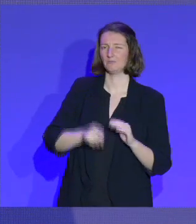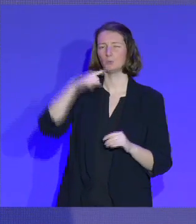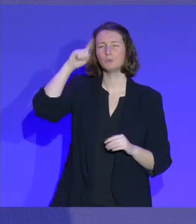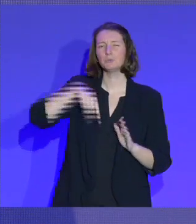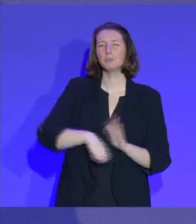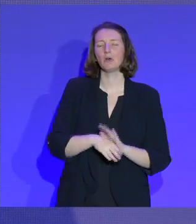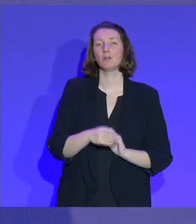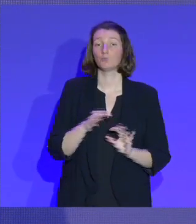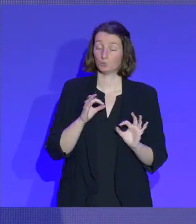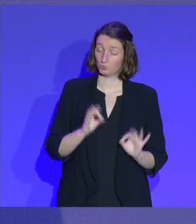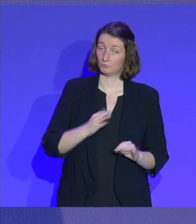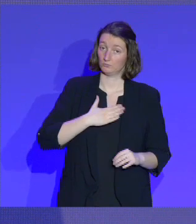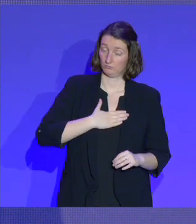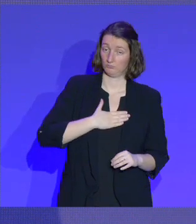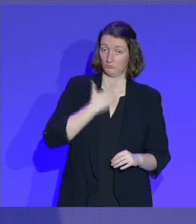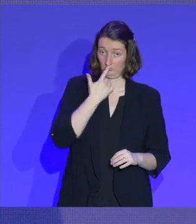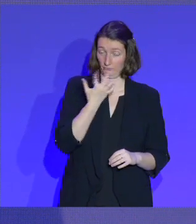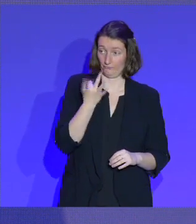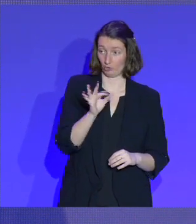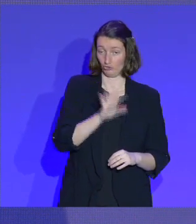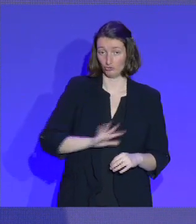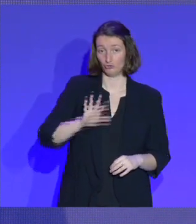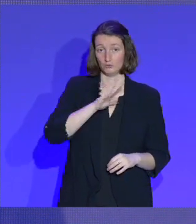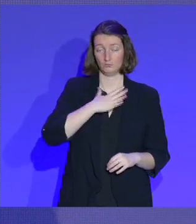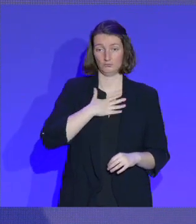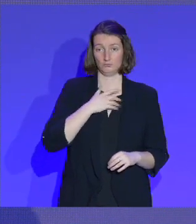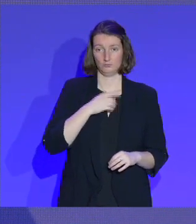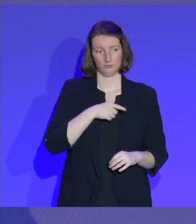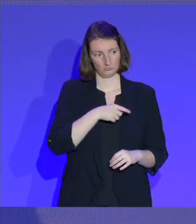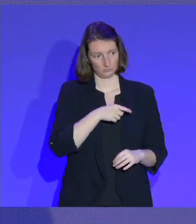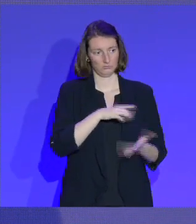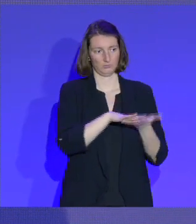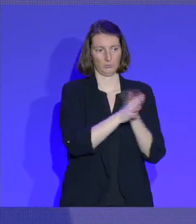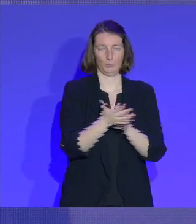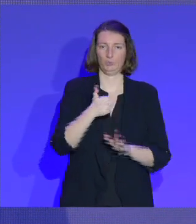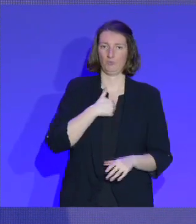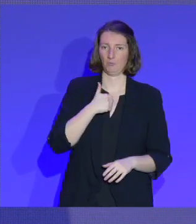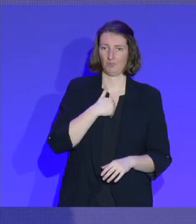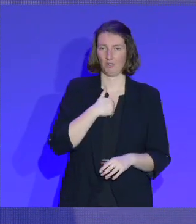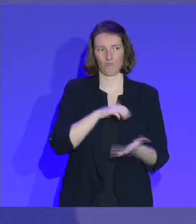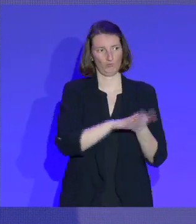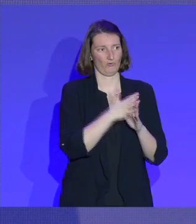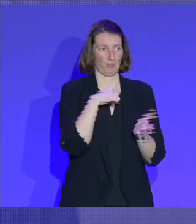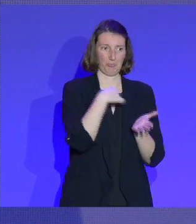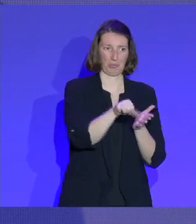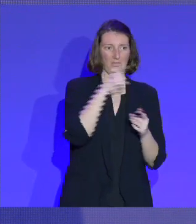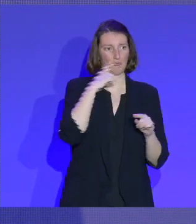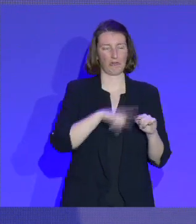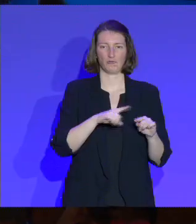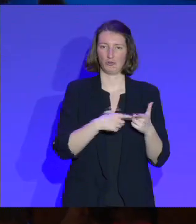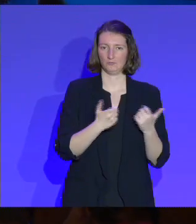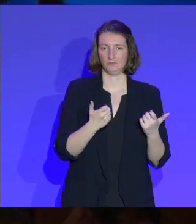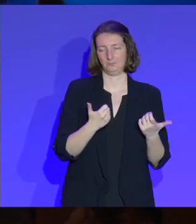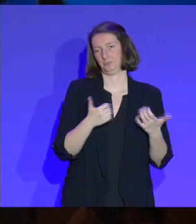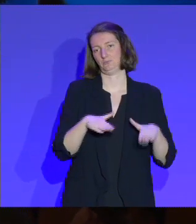Alors oui, je pense que notre pays doit s'opposer à la privatisation des compétitions sportives. La